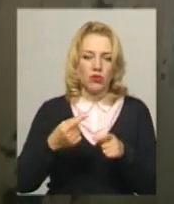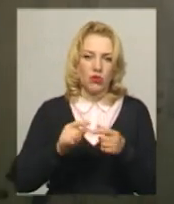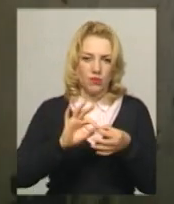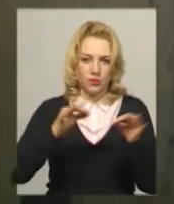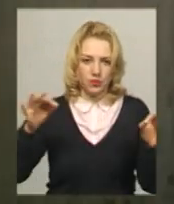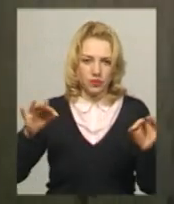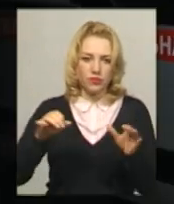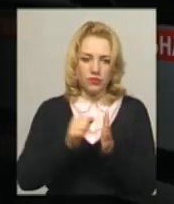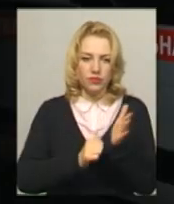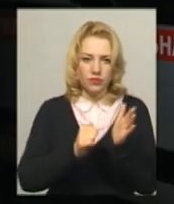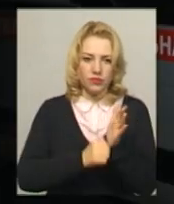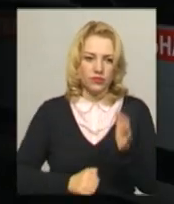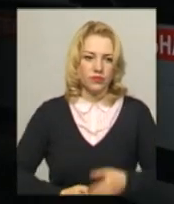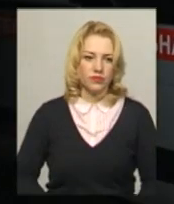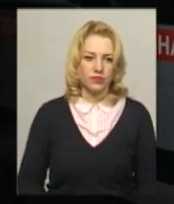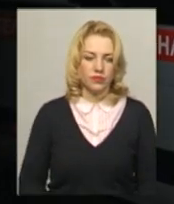електромережі.